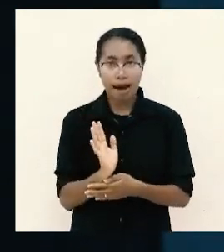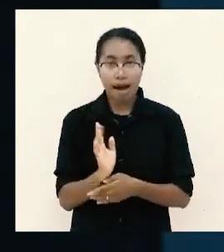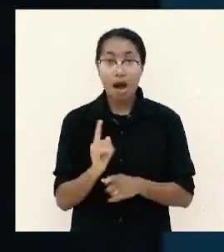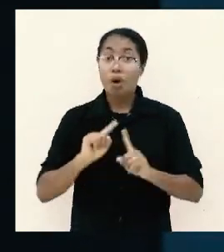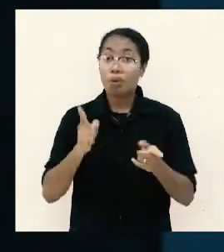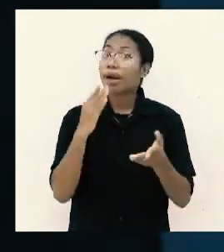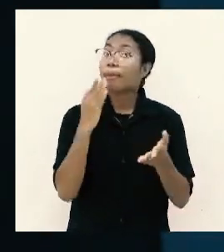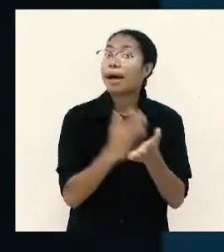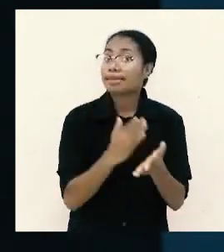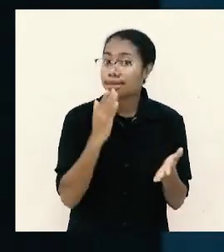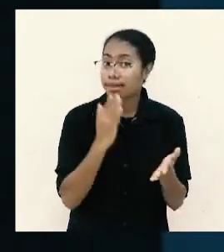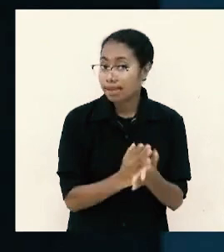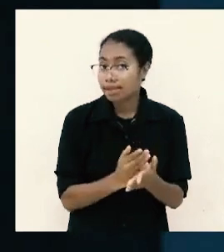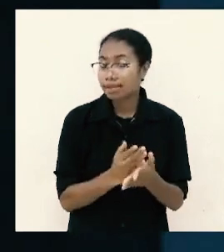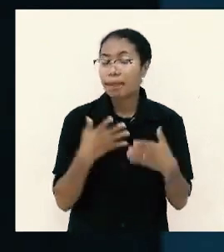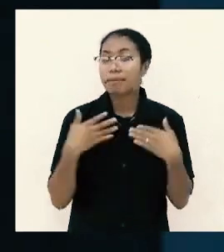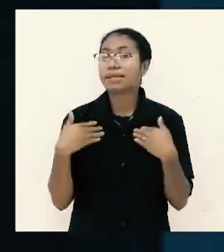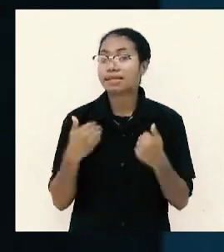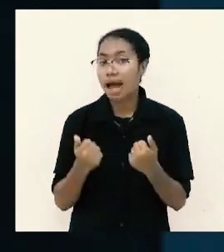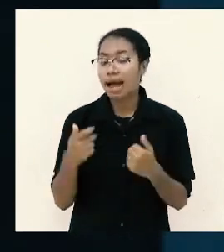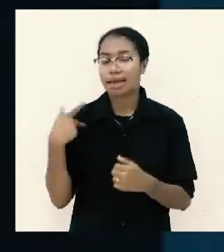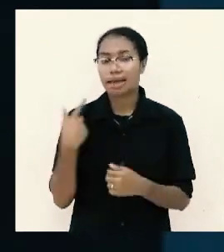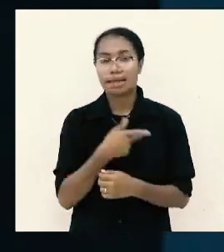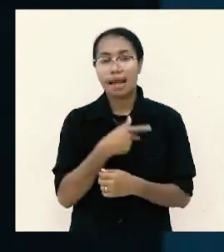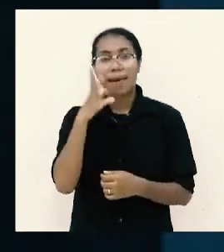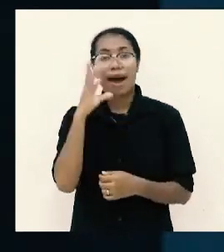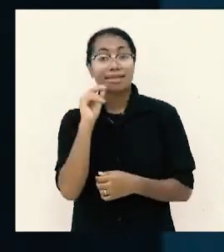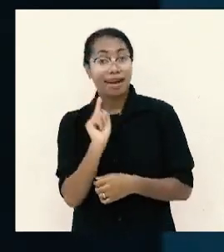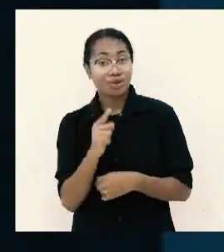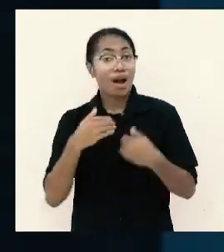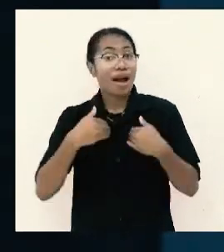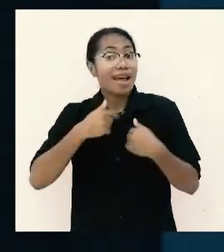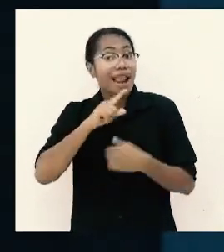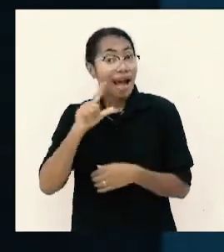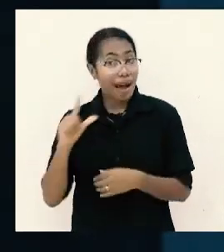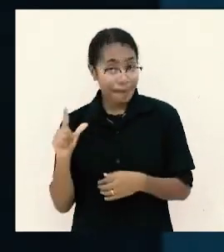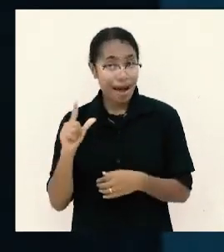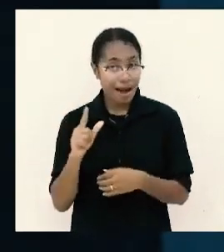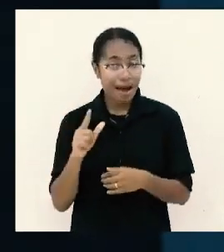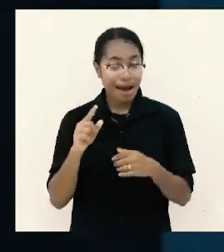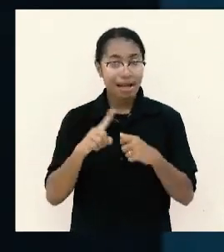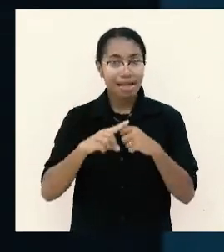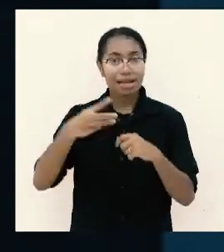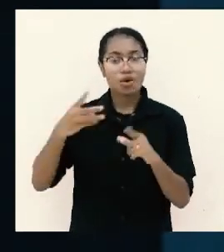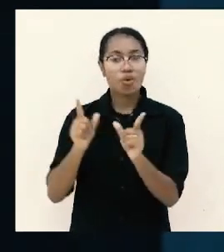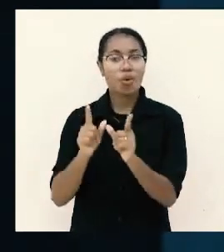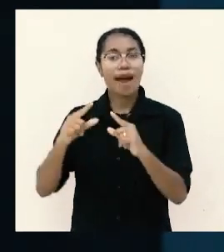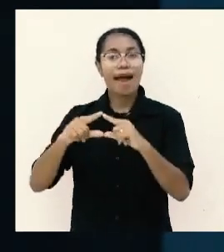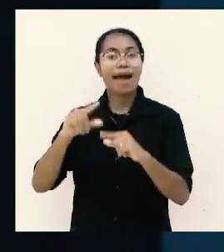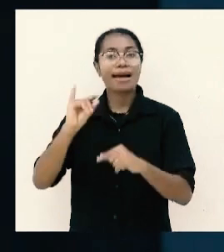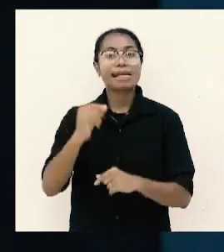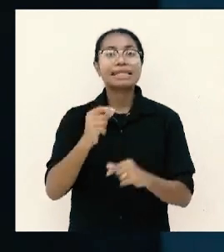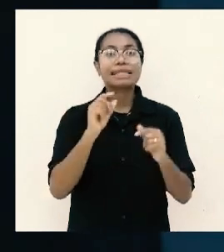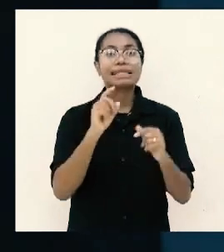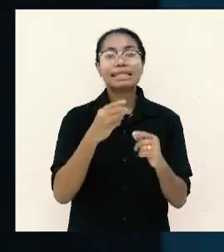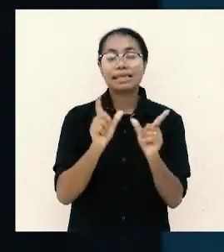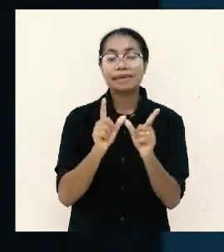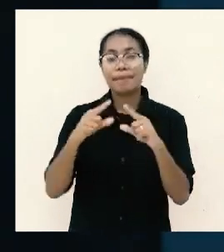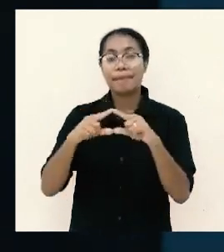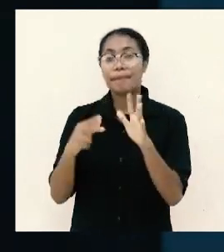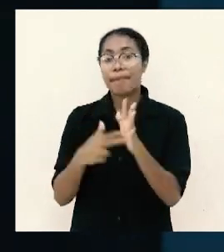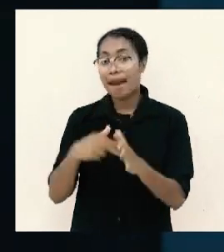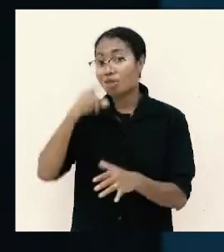tertentu boleh kita katakan bahwa adalah kewajiban kita juga untuk mau menerima